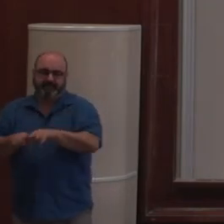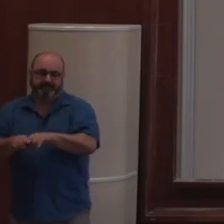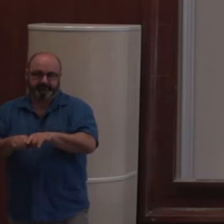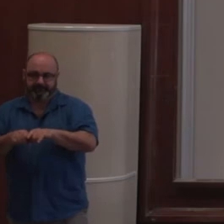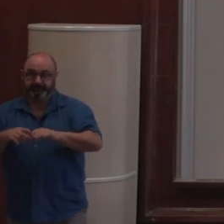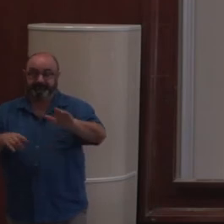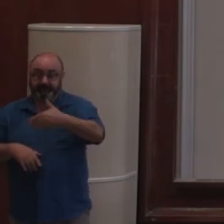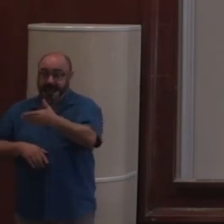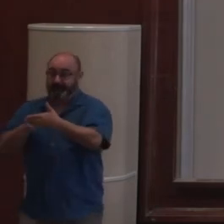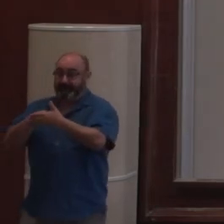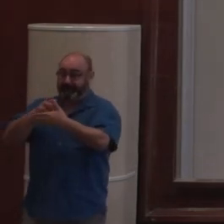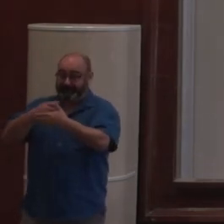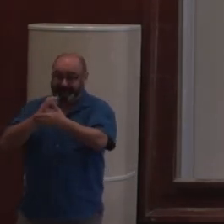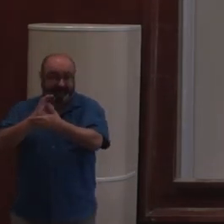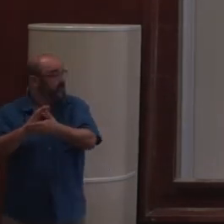au-dessus,